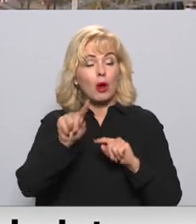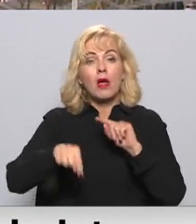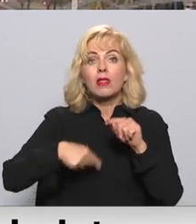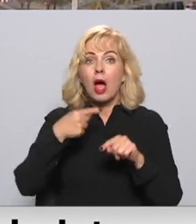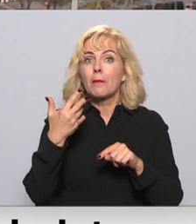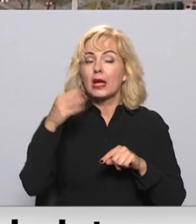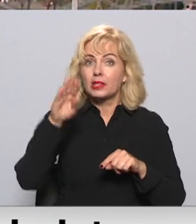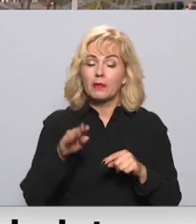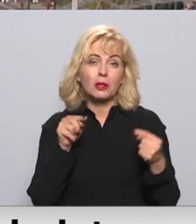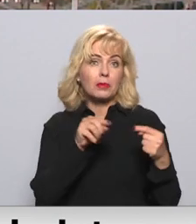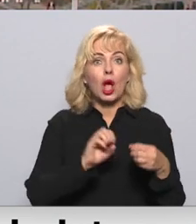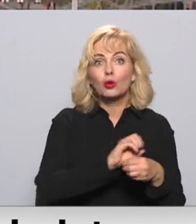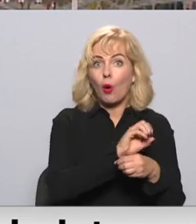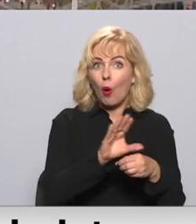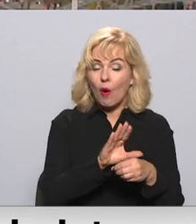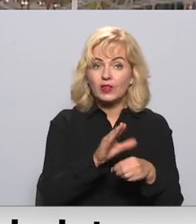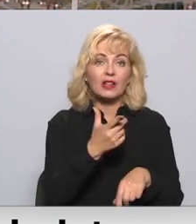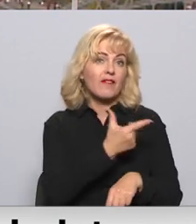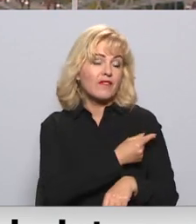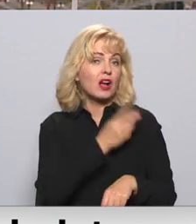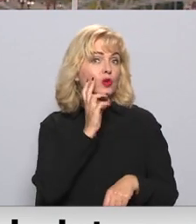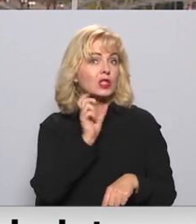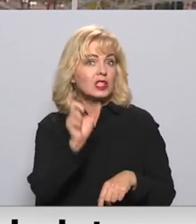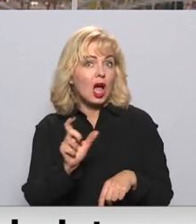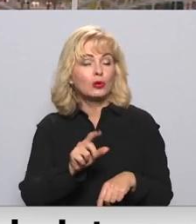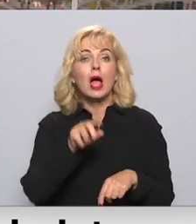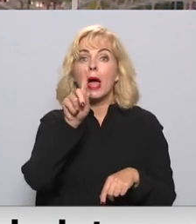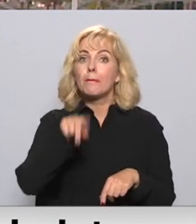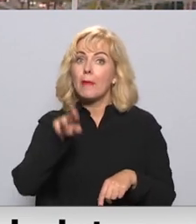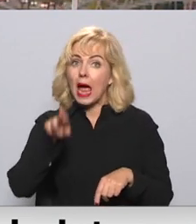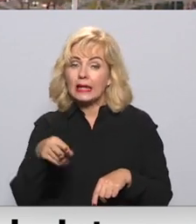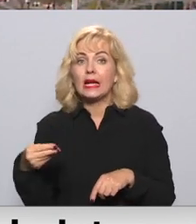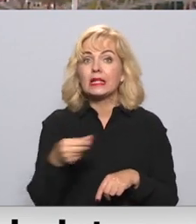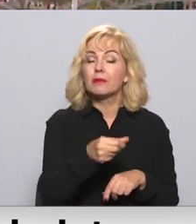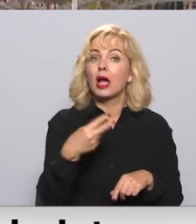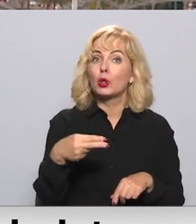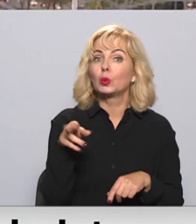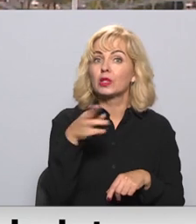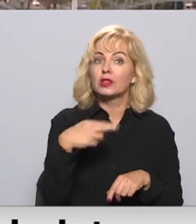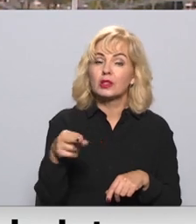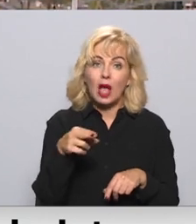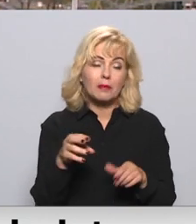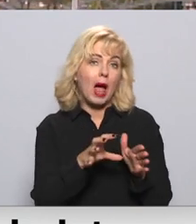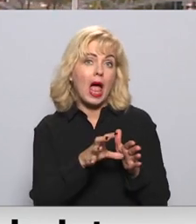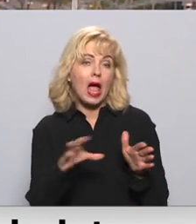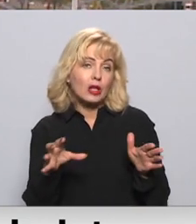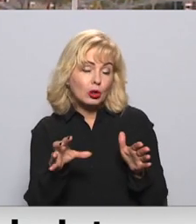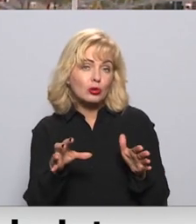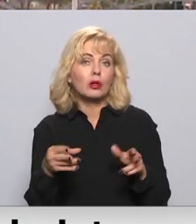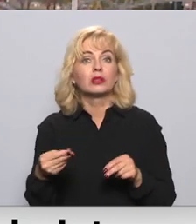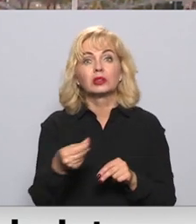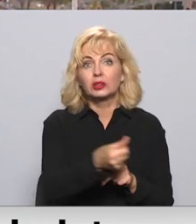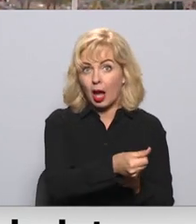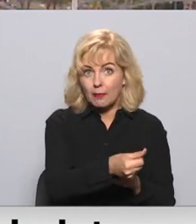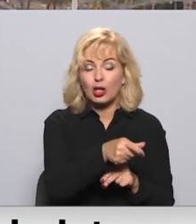mēnešus pret COVID-19 vakcinātiem senioriem ik mēnesi izmaksās 20 eiro energoresursu izmaksu sekšanai.